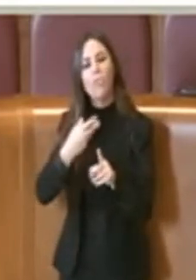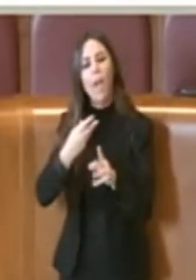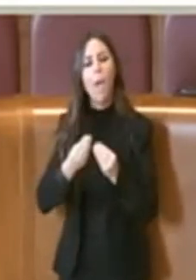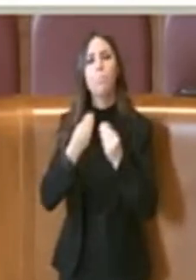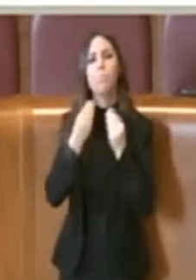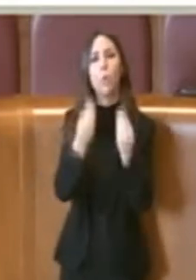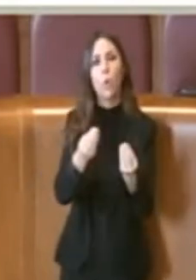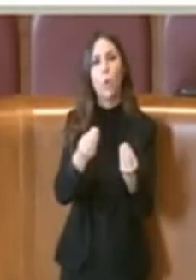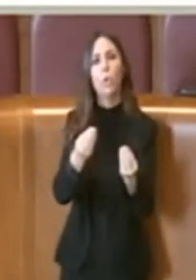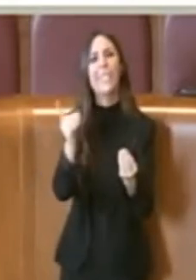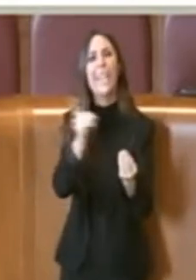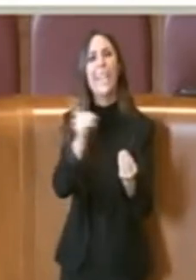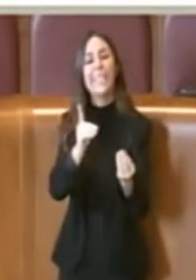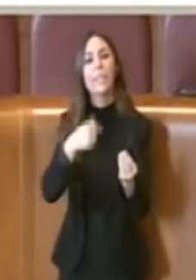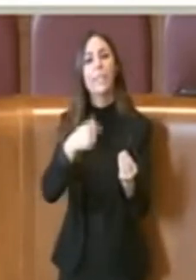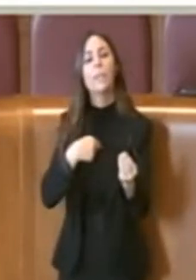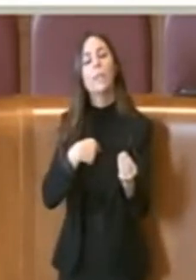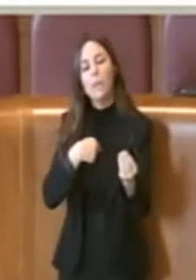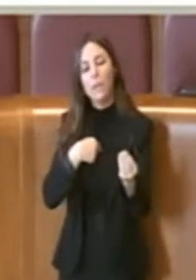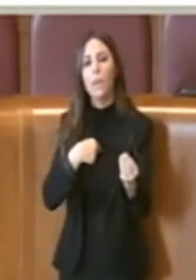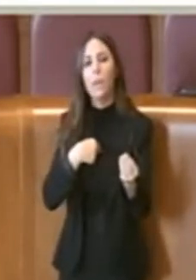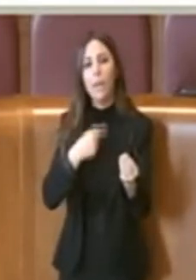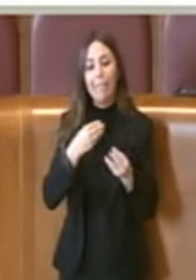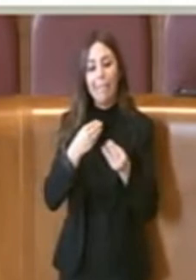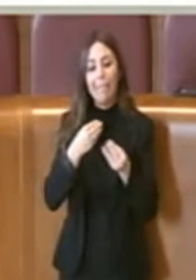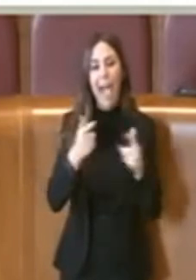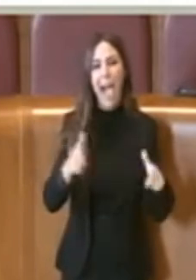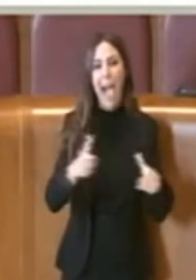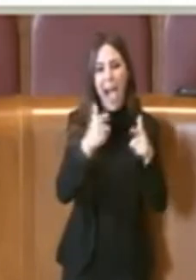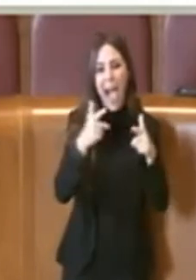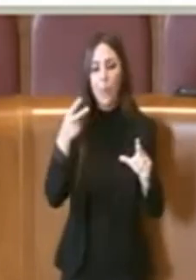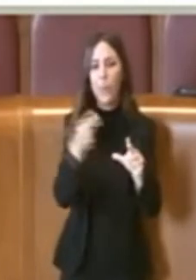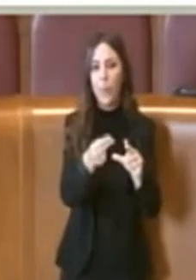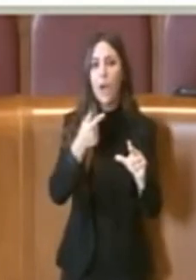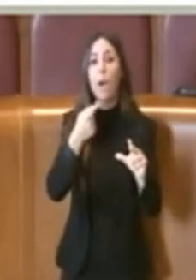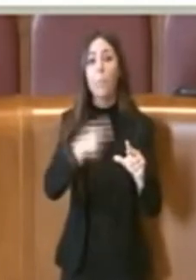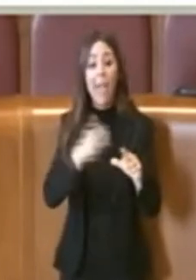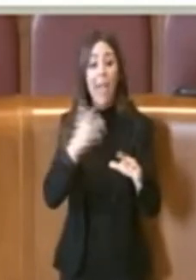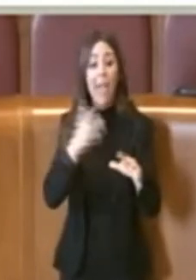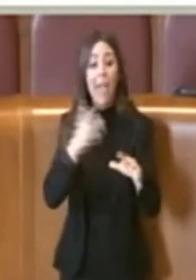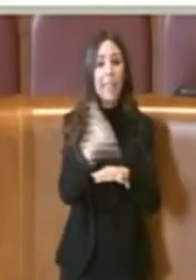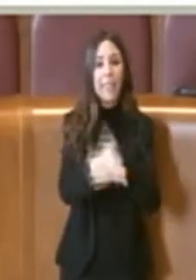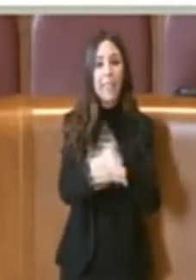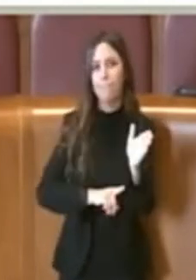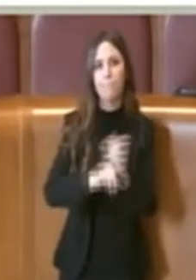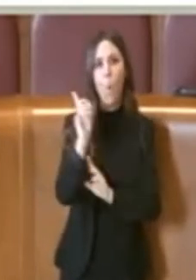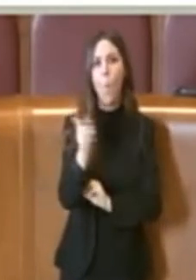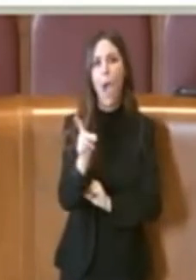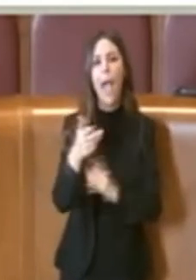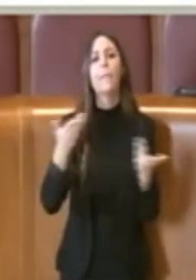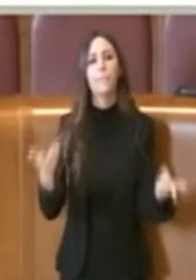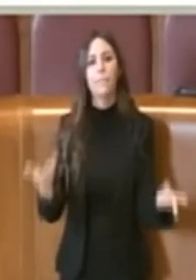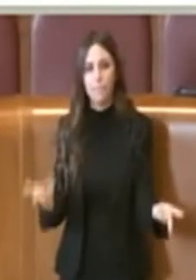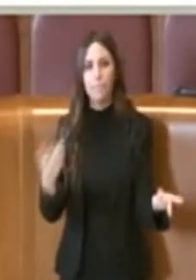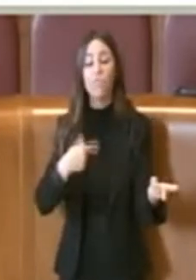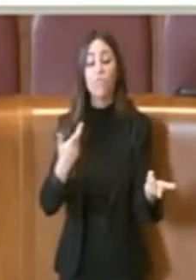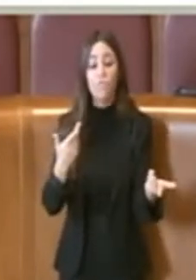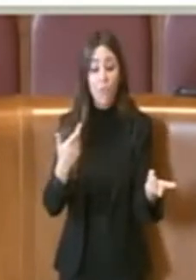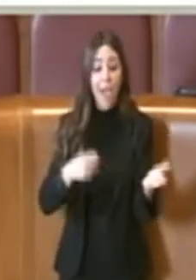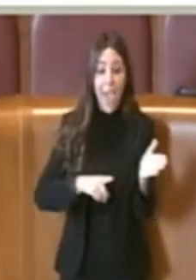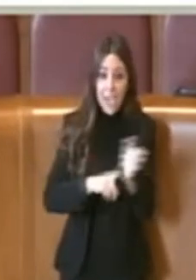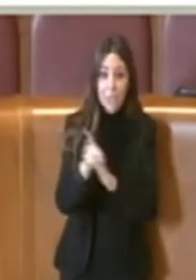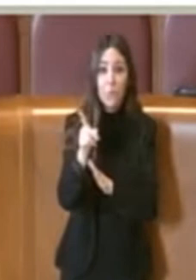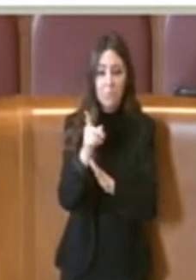somministrato tramite endoterapia. Ecco questo intervento comunque ha portato a dei buoni